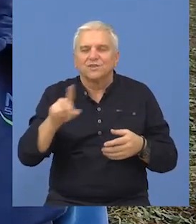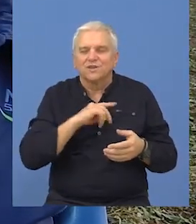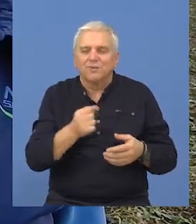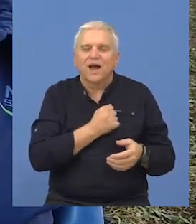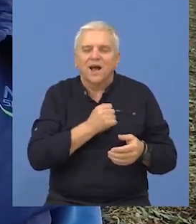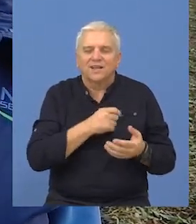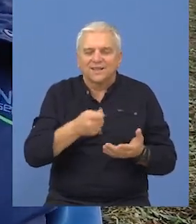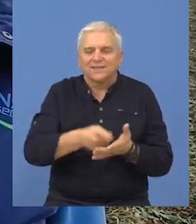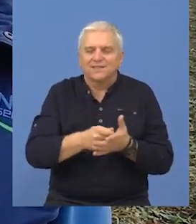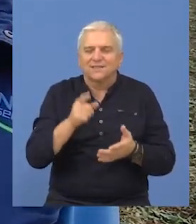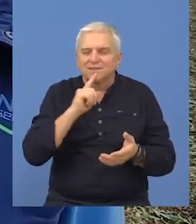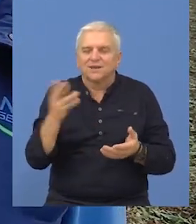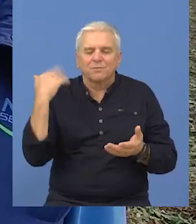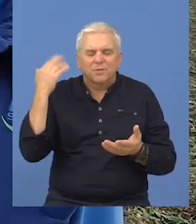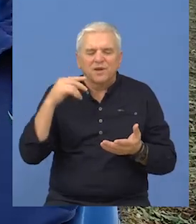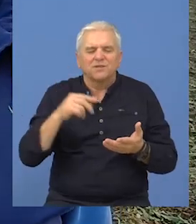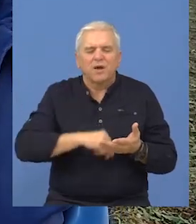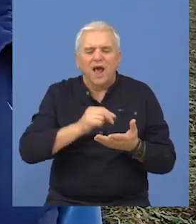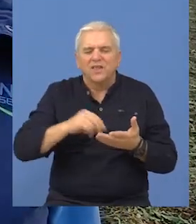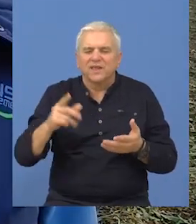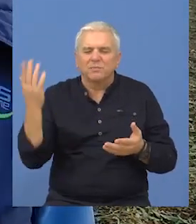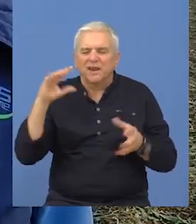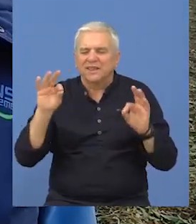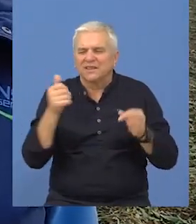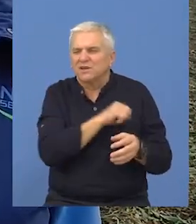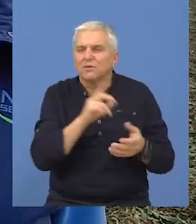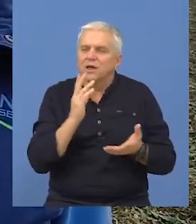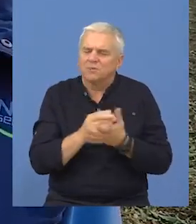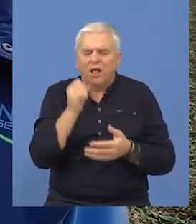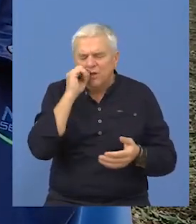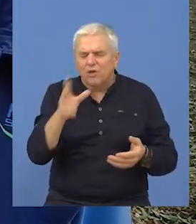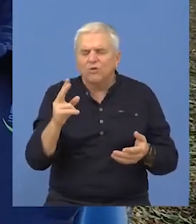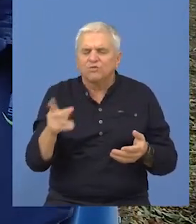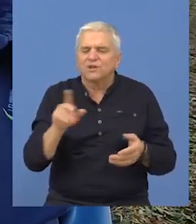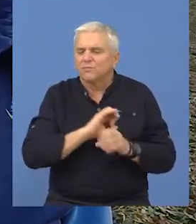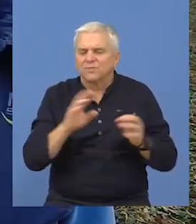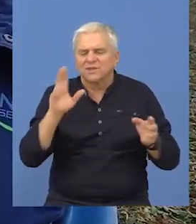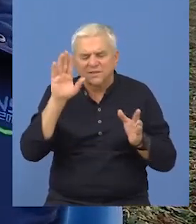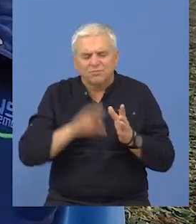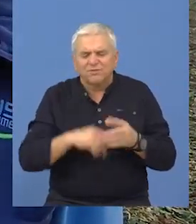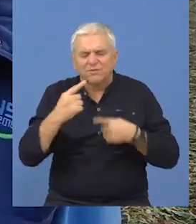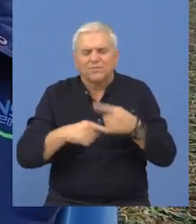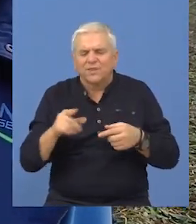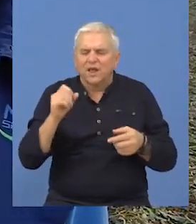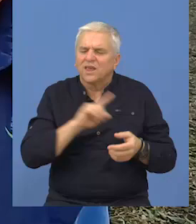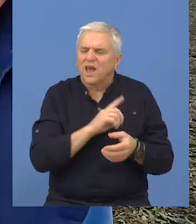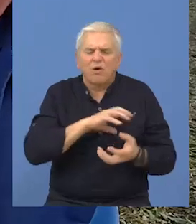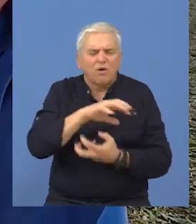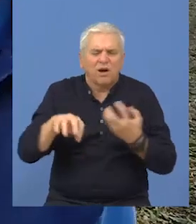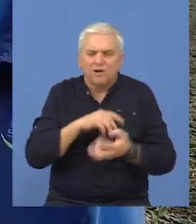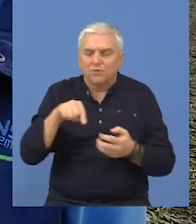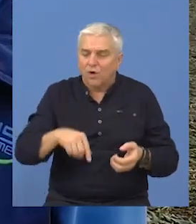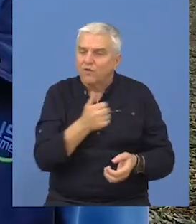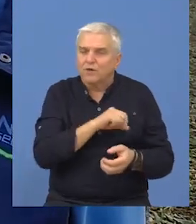cenu. Imali smo to gdje smo imali aneksu pre 10 godina i prekinuli su cenu, to je bio